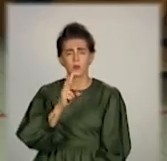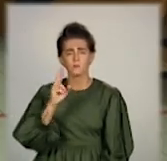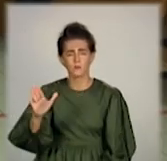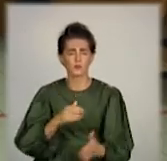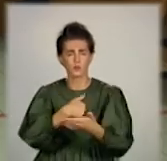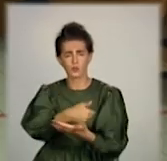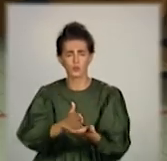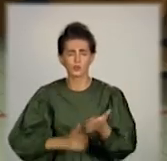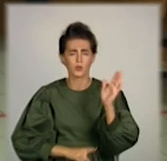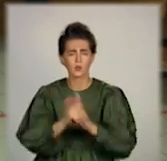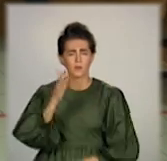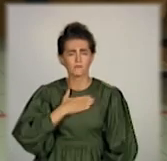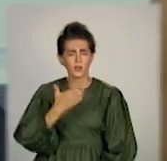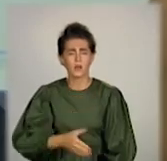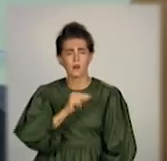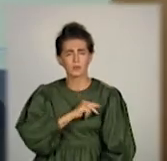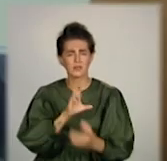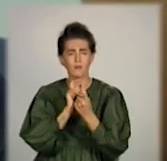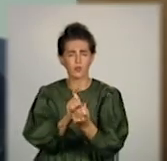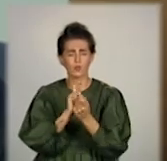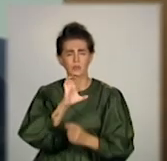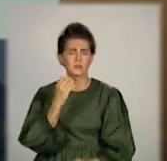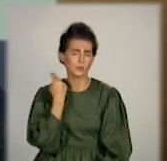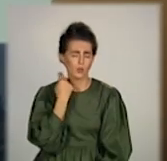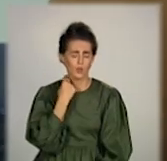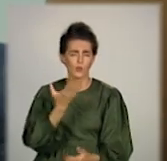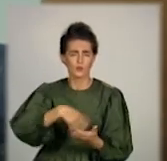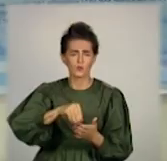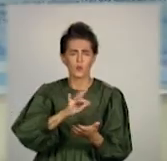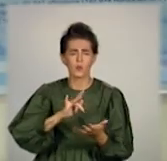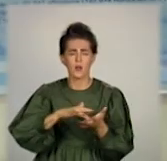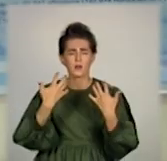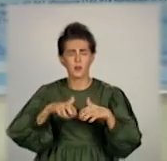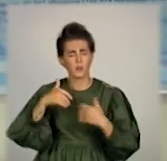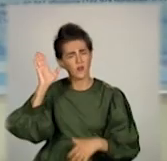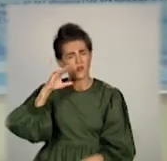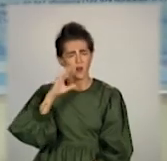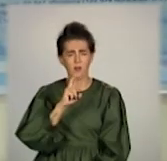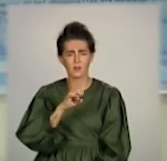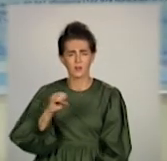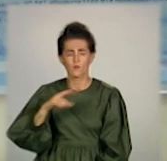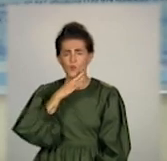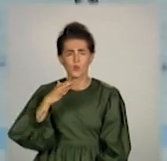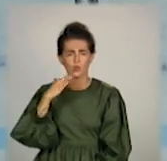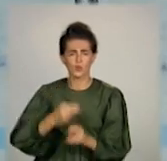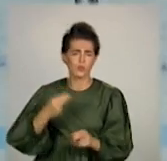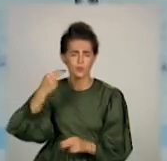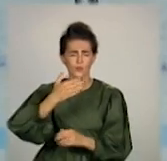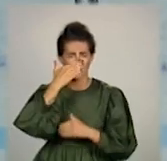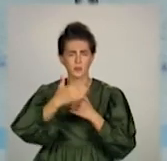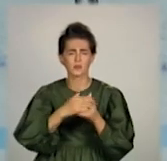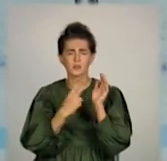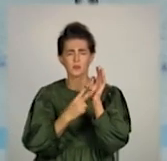часом активізували роботу з боротьби із боржниками. Серед них – Краматорський водоканал, якому населення винно 78